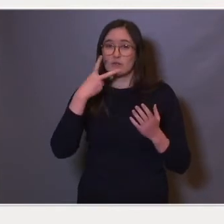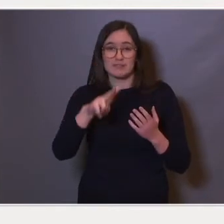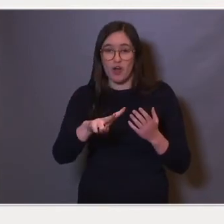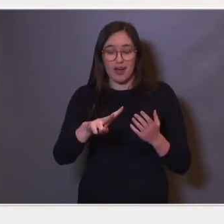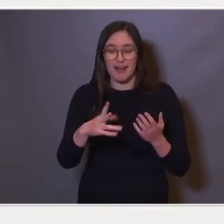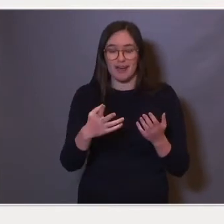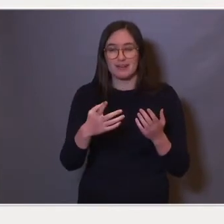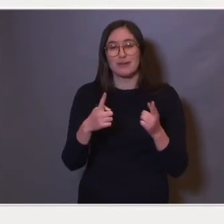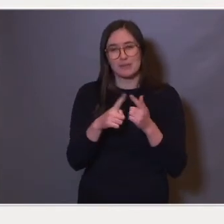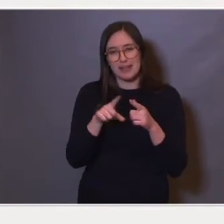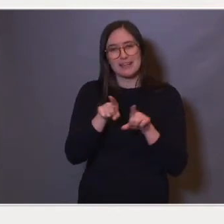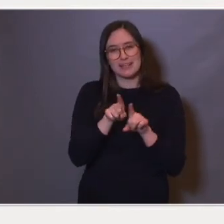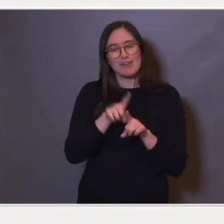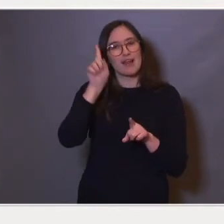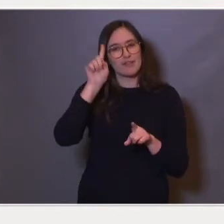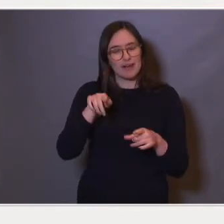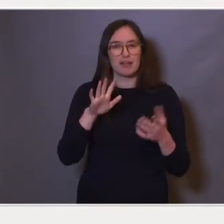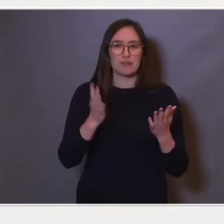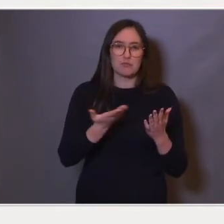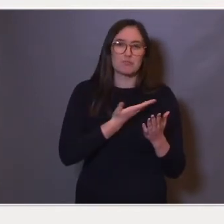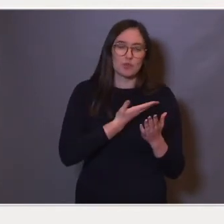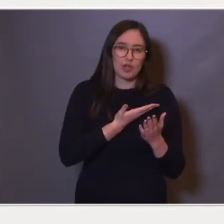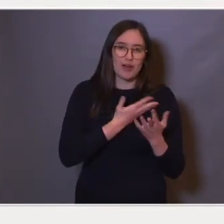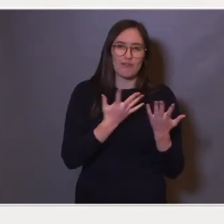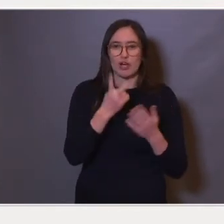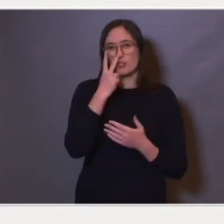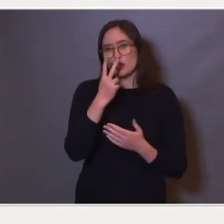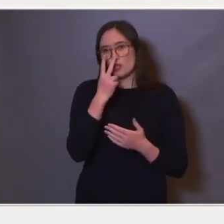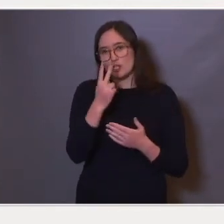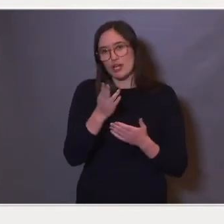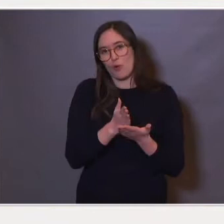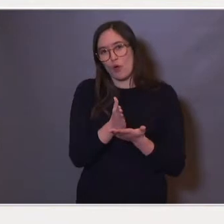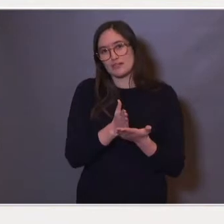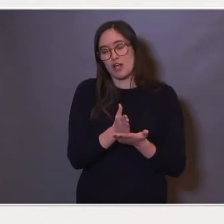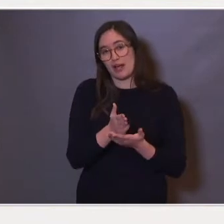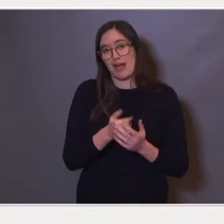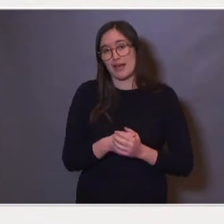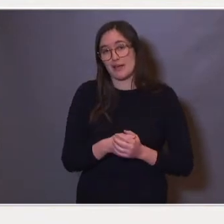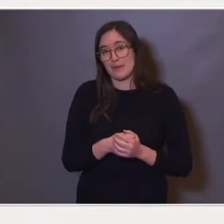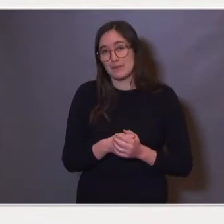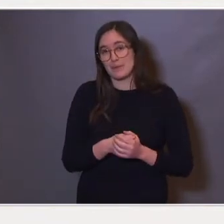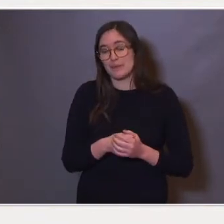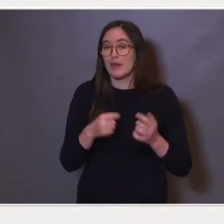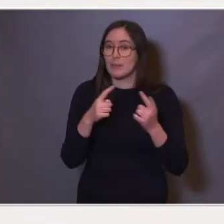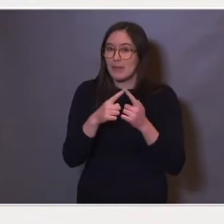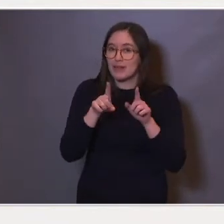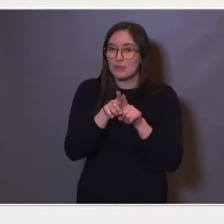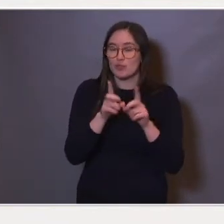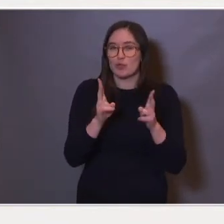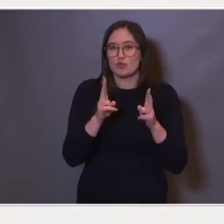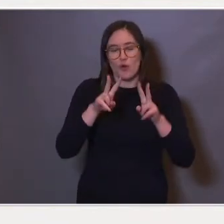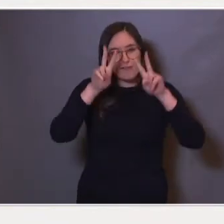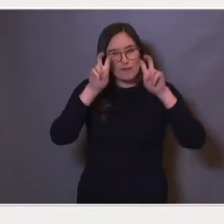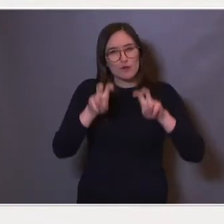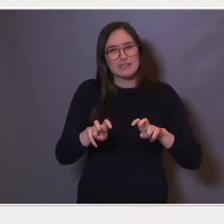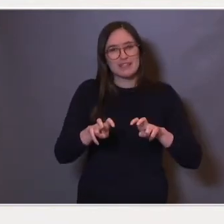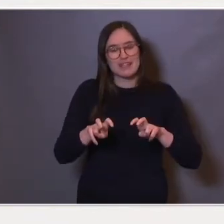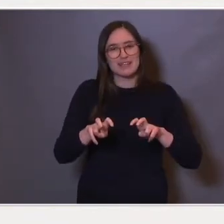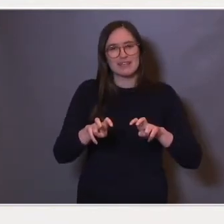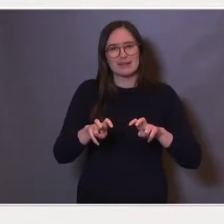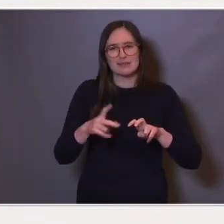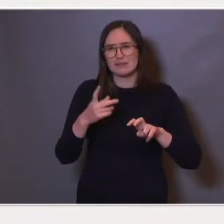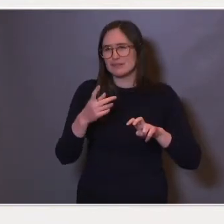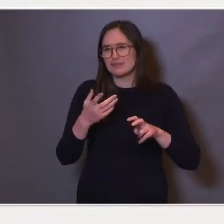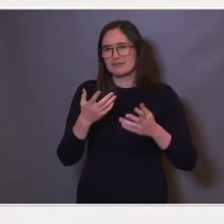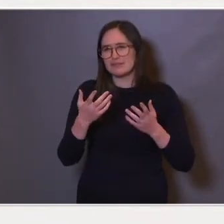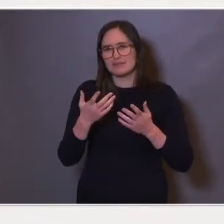vet en god del om hva som er sannsynlige årsaker, men det betyr at forskningen i veldig liten grad har